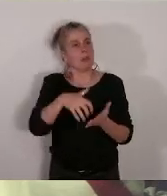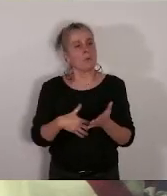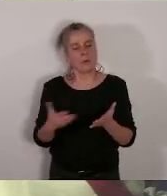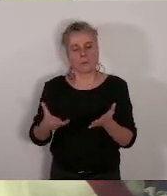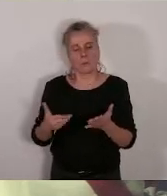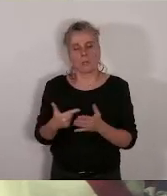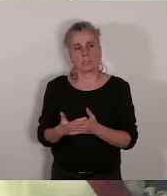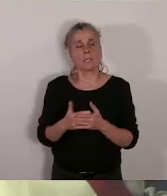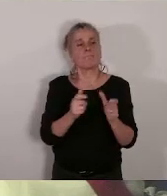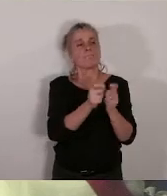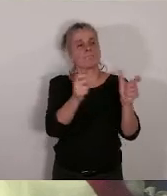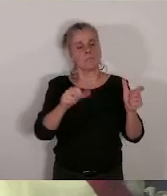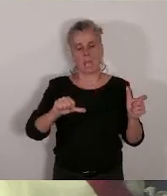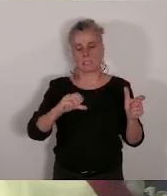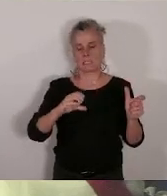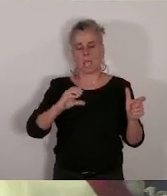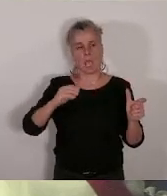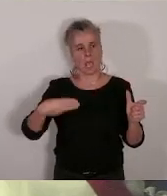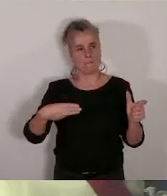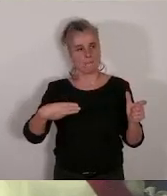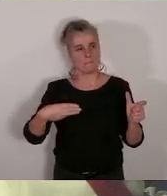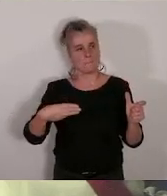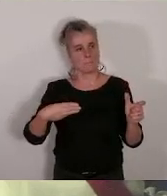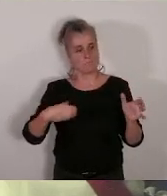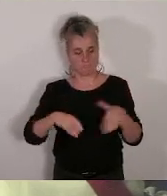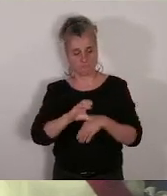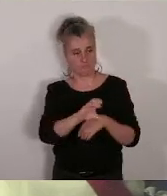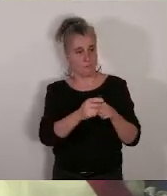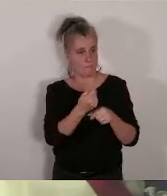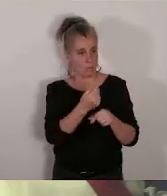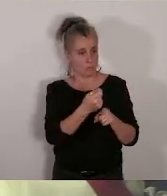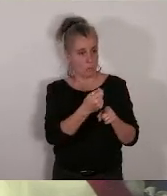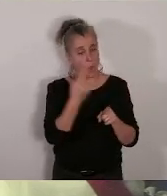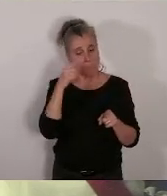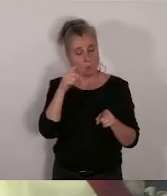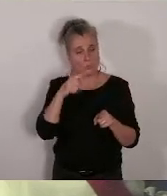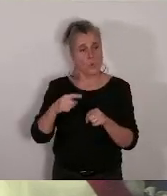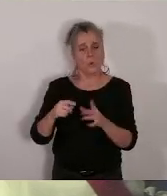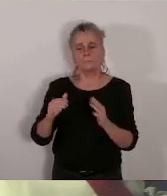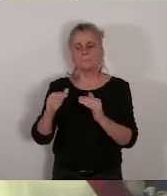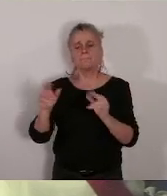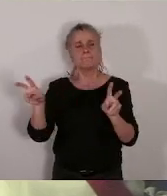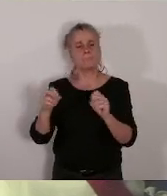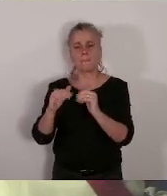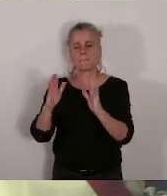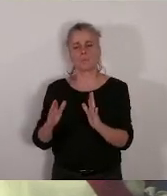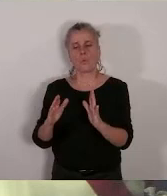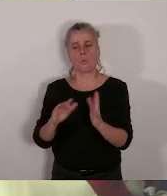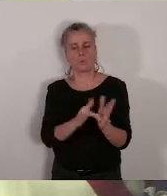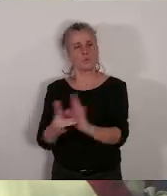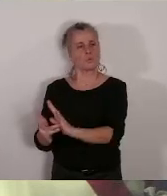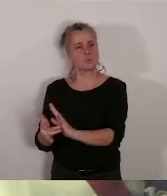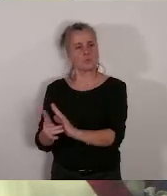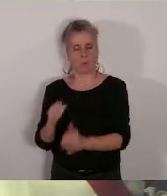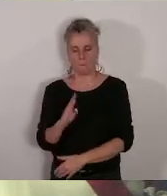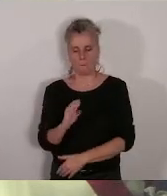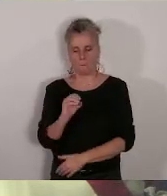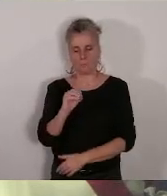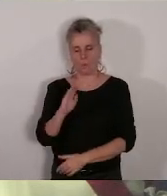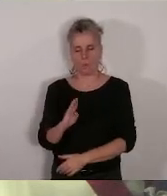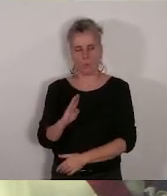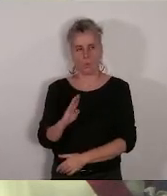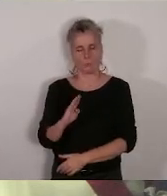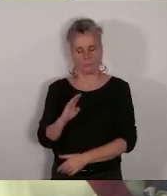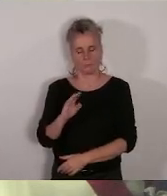à la maison pour tous de bon part et donc qui permet tout simplement de financer leurs activités convenablement